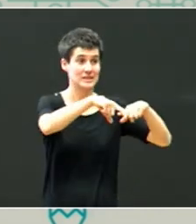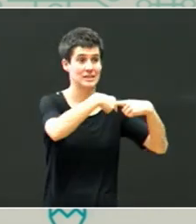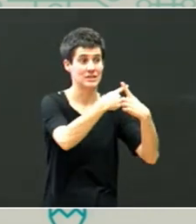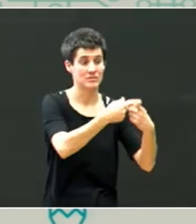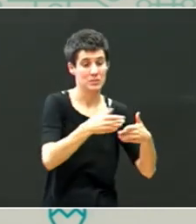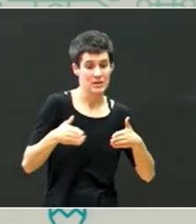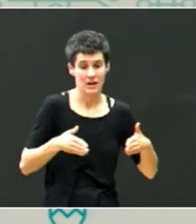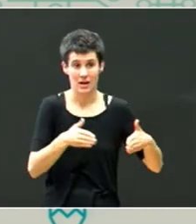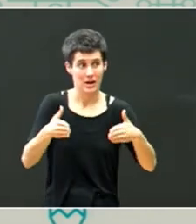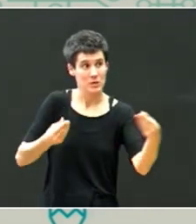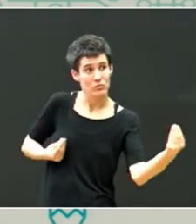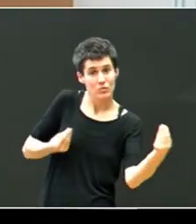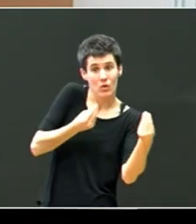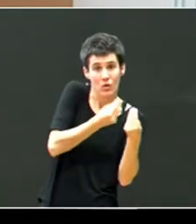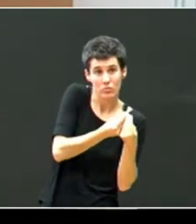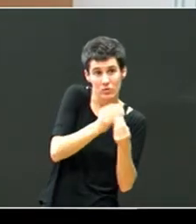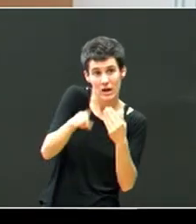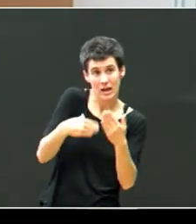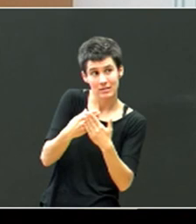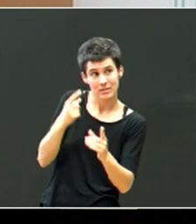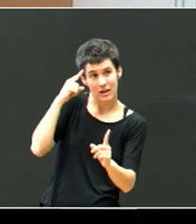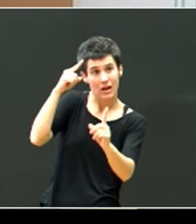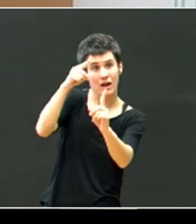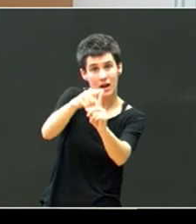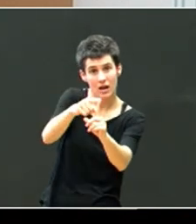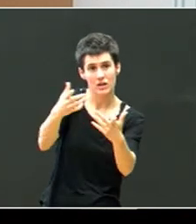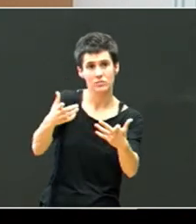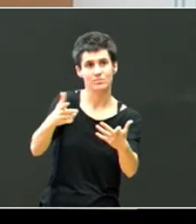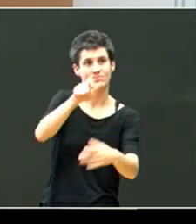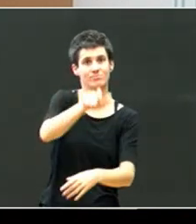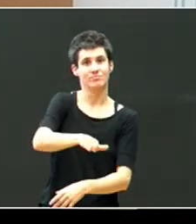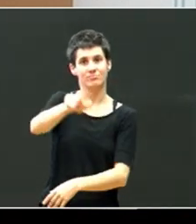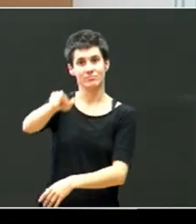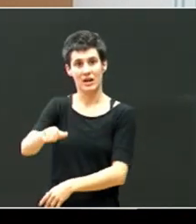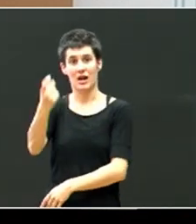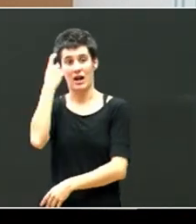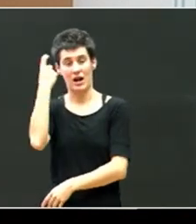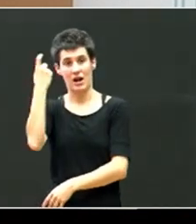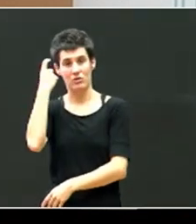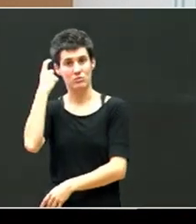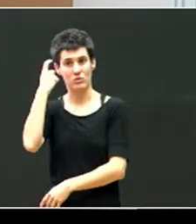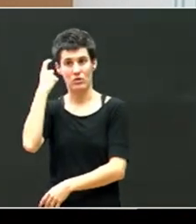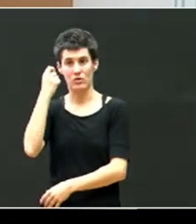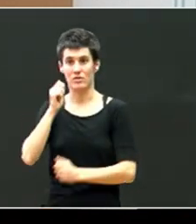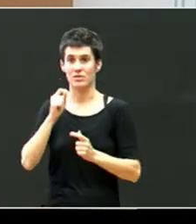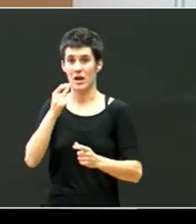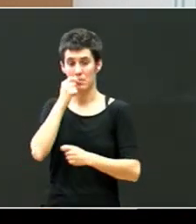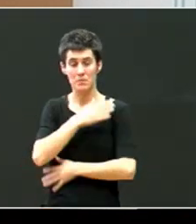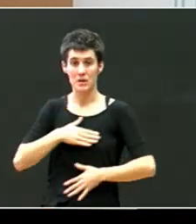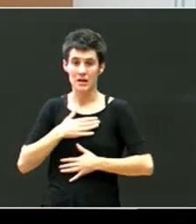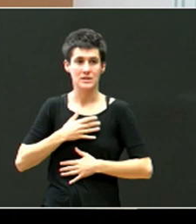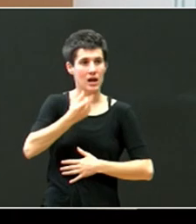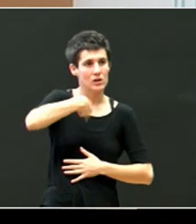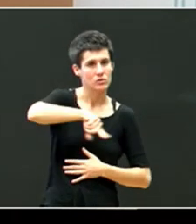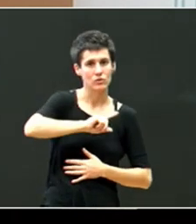bide horre hori egitia, hori ikaslearen ongizatea bada, denok partairi izan behar degu, eta